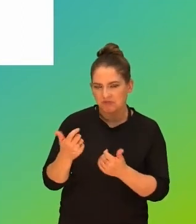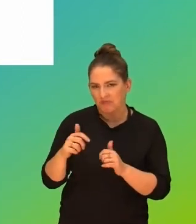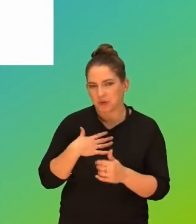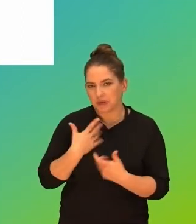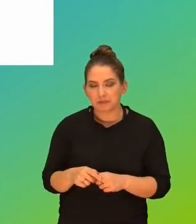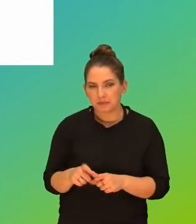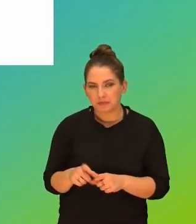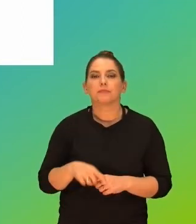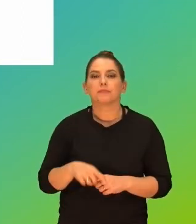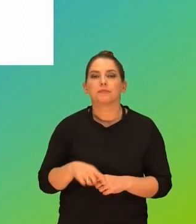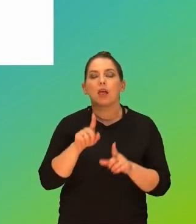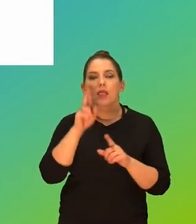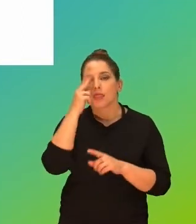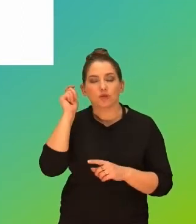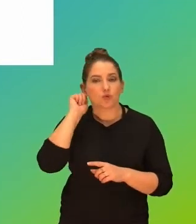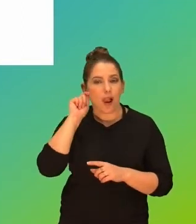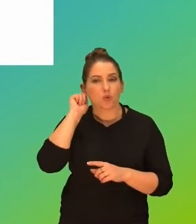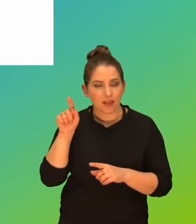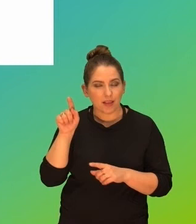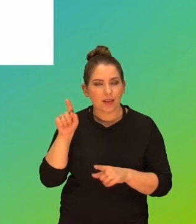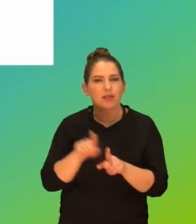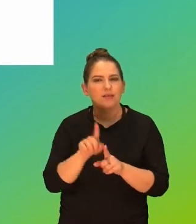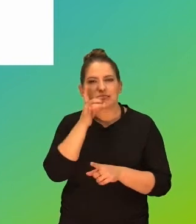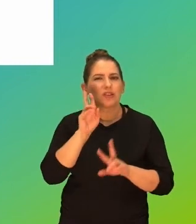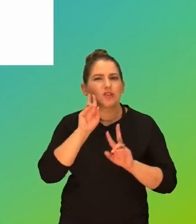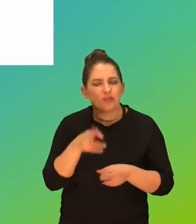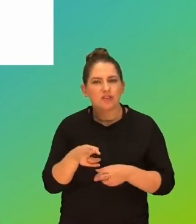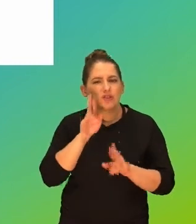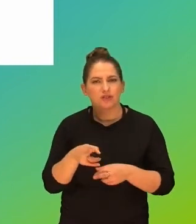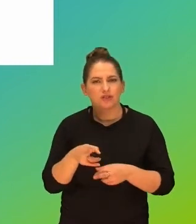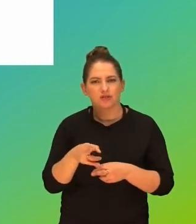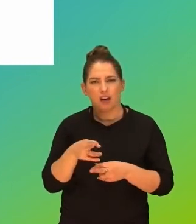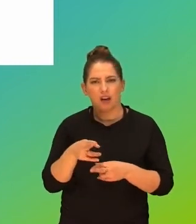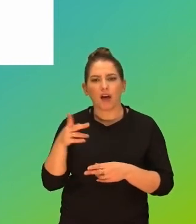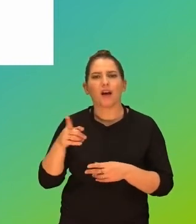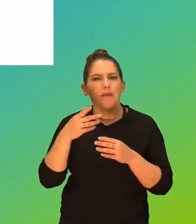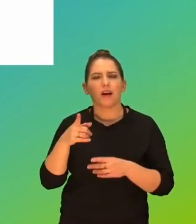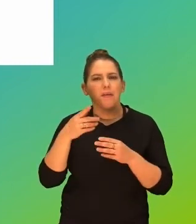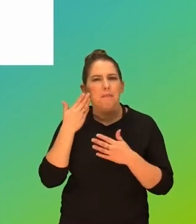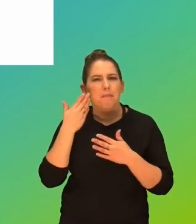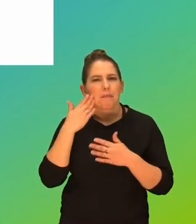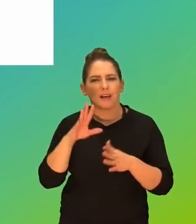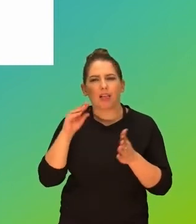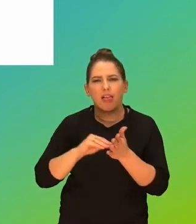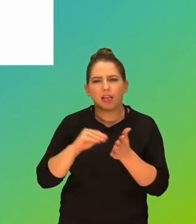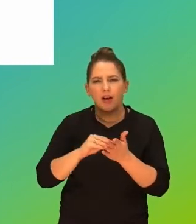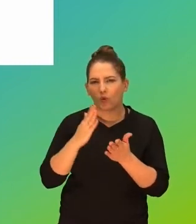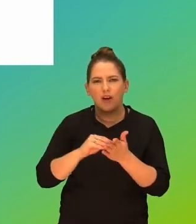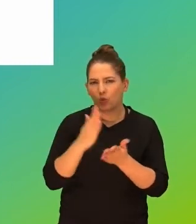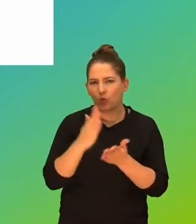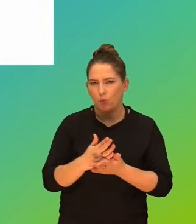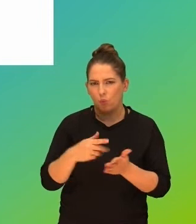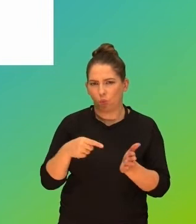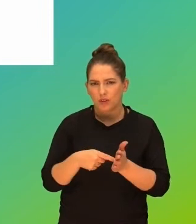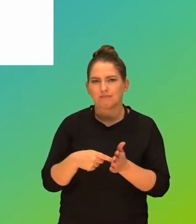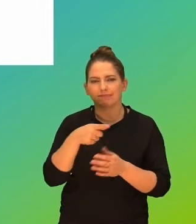Nastolatki wskazują również na to, że rzeczywiście są coraz bardziej przyzwyczajone do